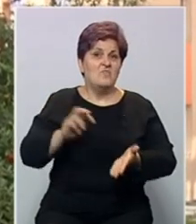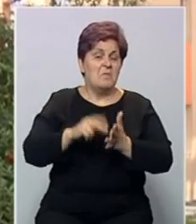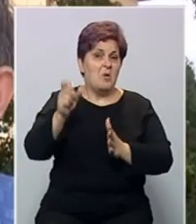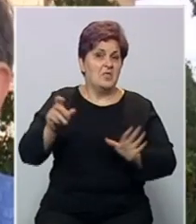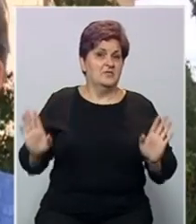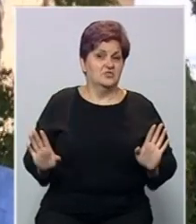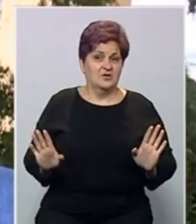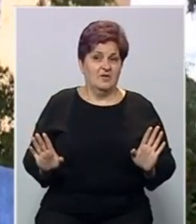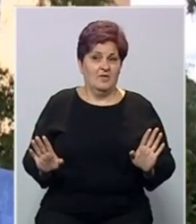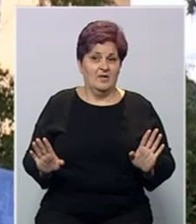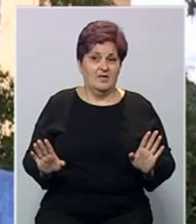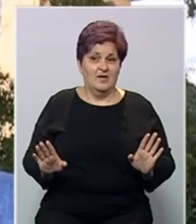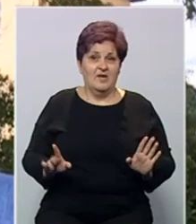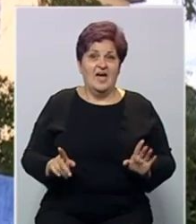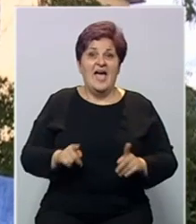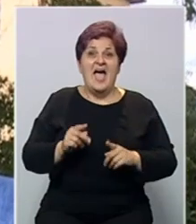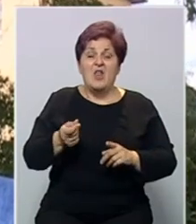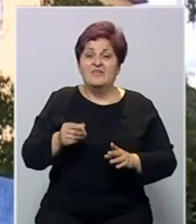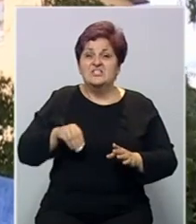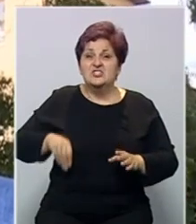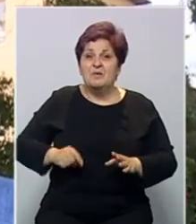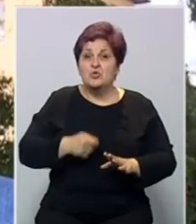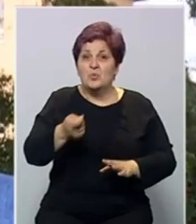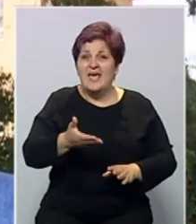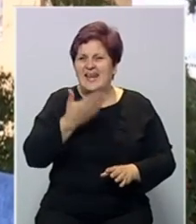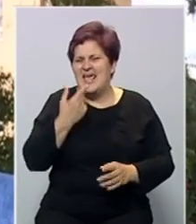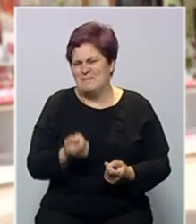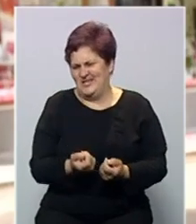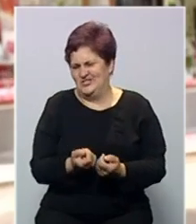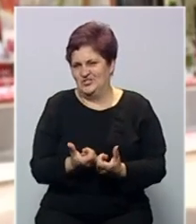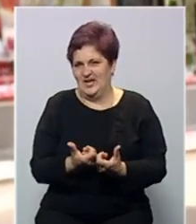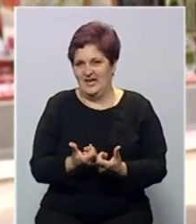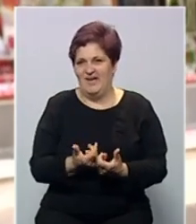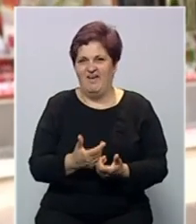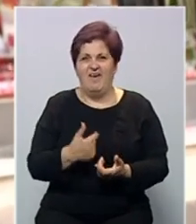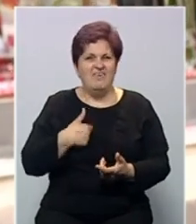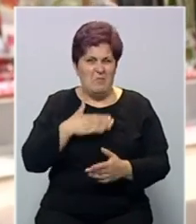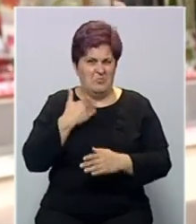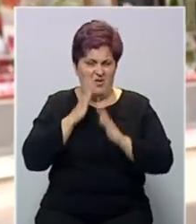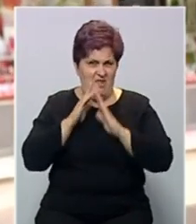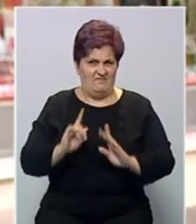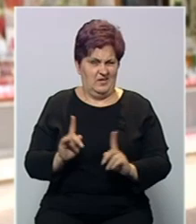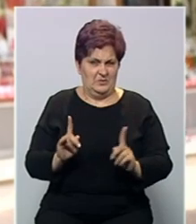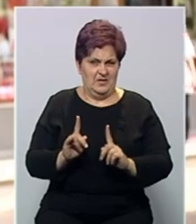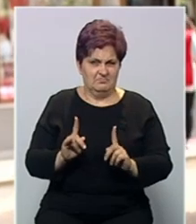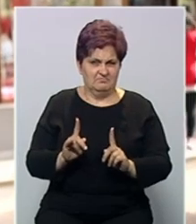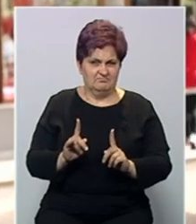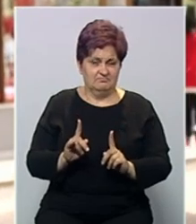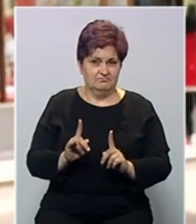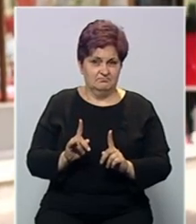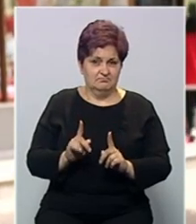pojedini. Da uzmu lovu iz svog džepa da je daju drugim, a nema teorije. Pa puno im ne vjerujem. Zbog čega?